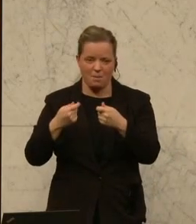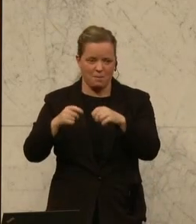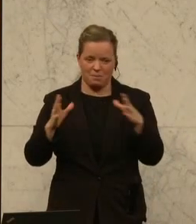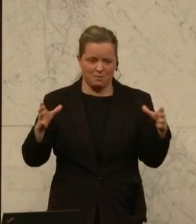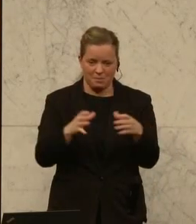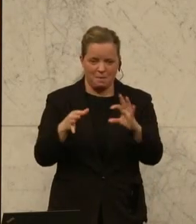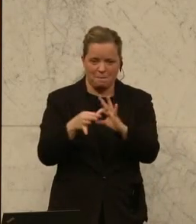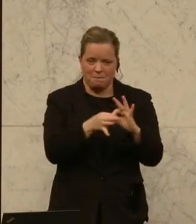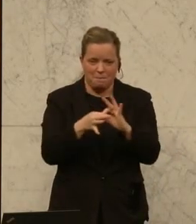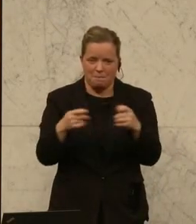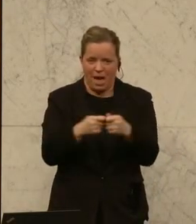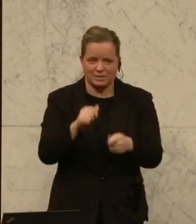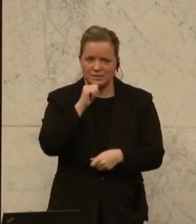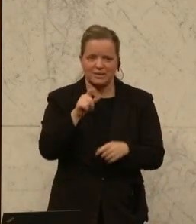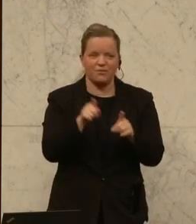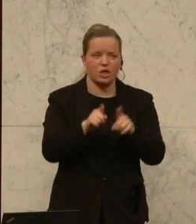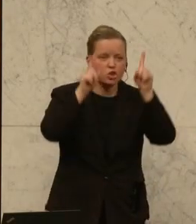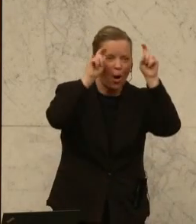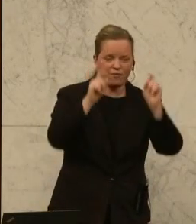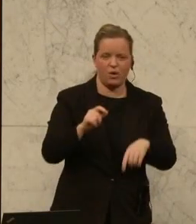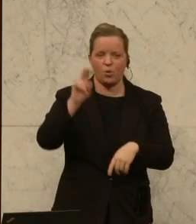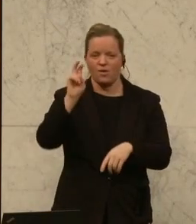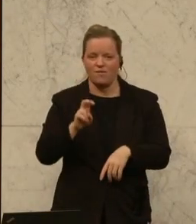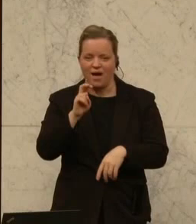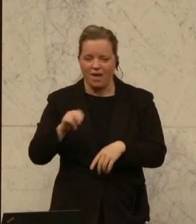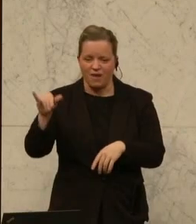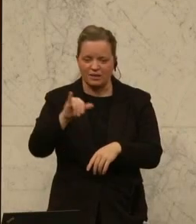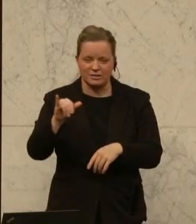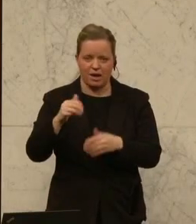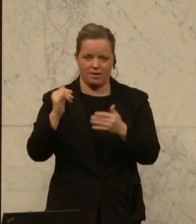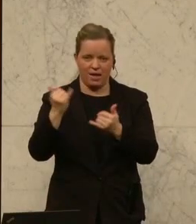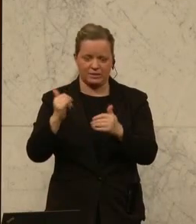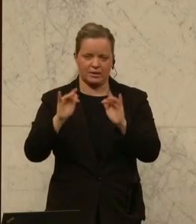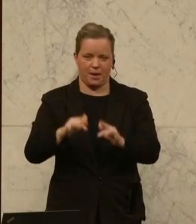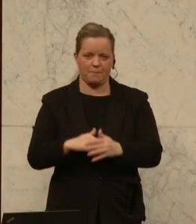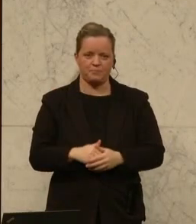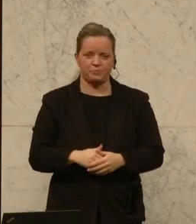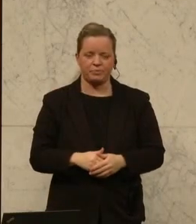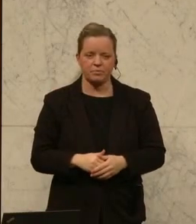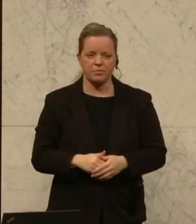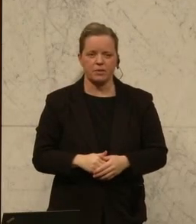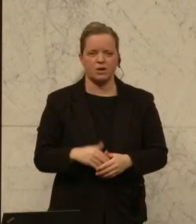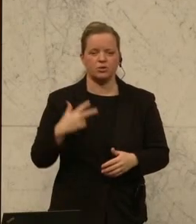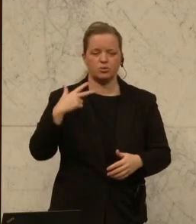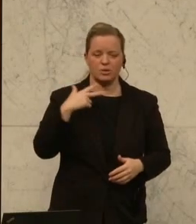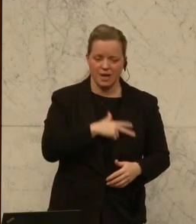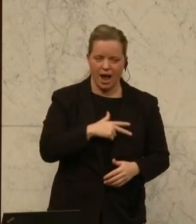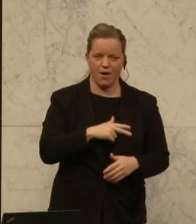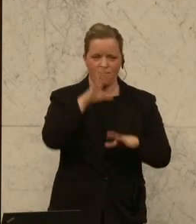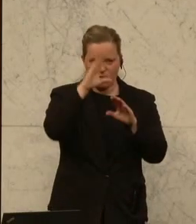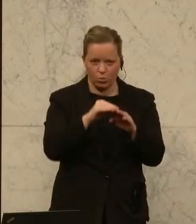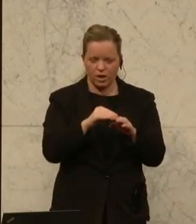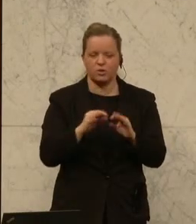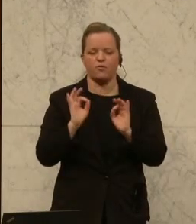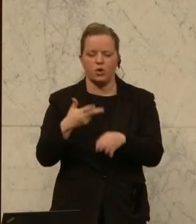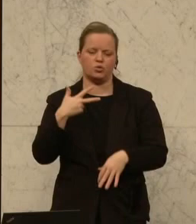Weihwasser. Immobilien, Spekulanten, Banken und Versicherungen können fortan nun Sozialwohnungen zum Sozialtarif kaufen